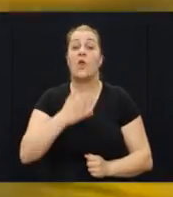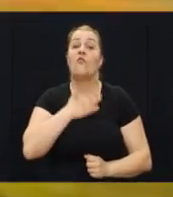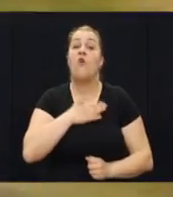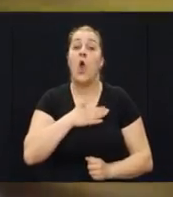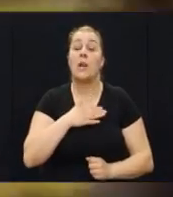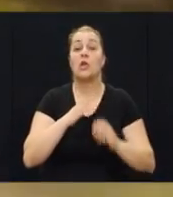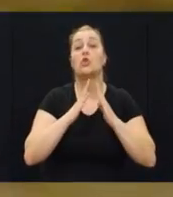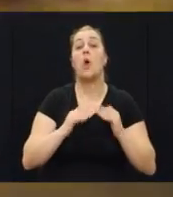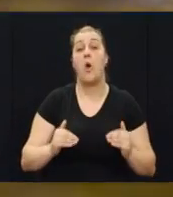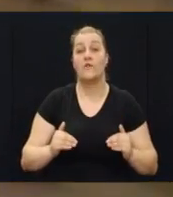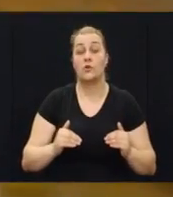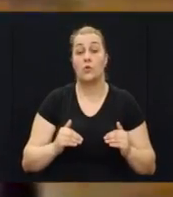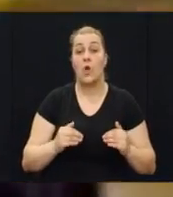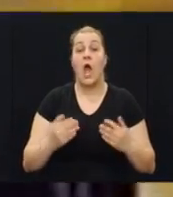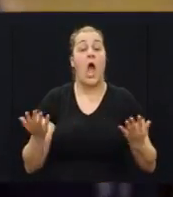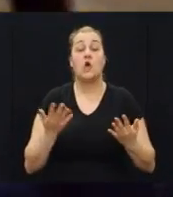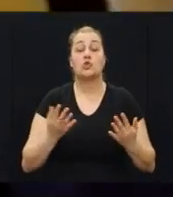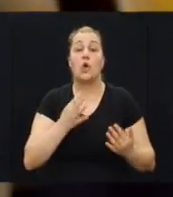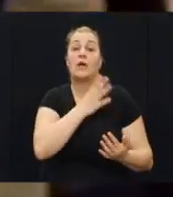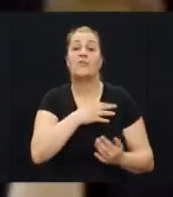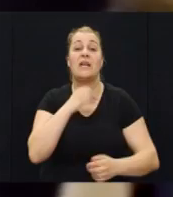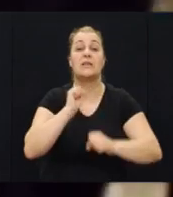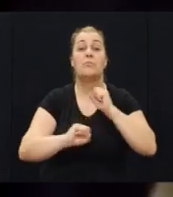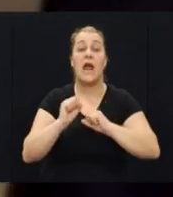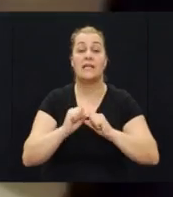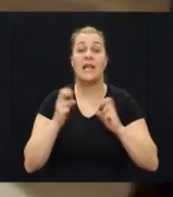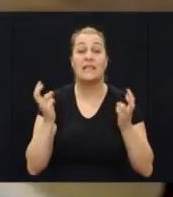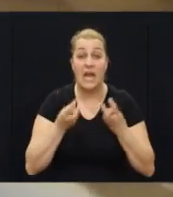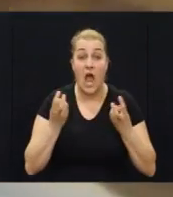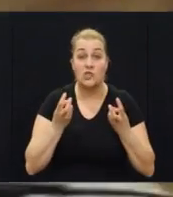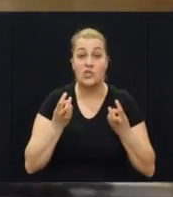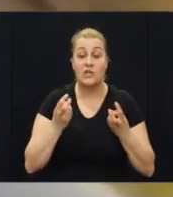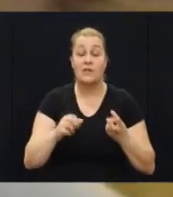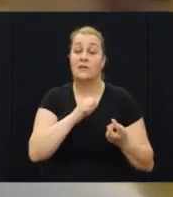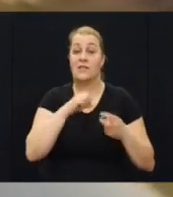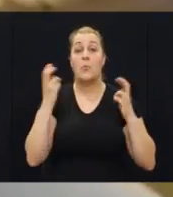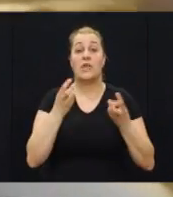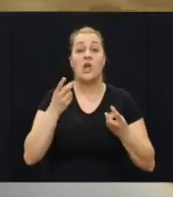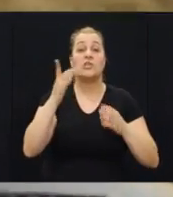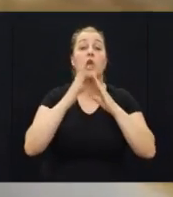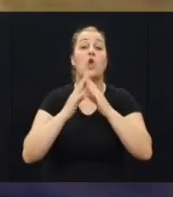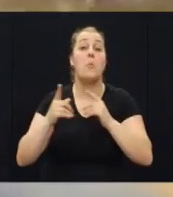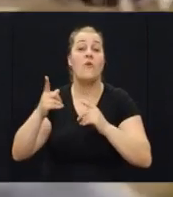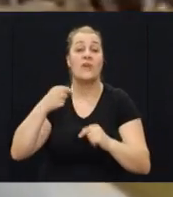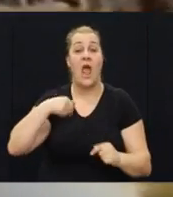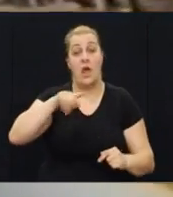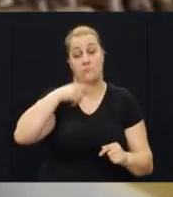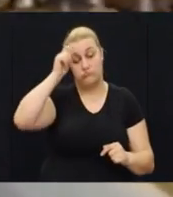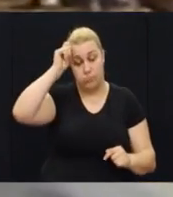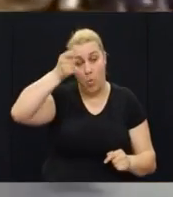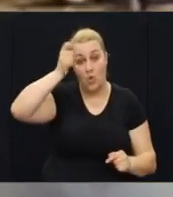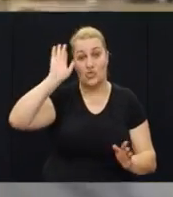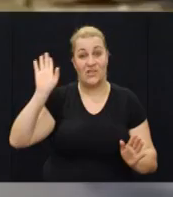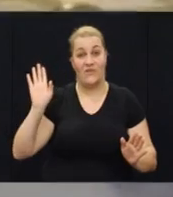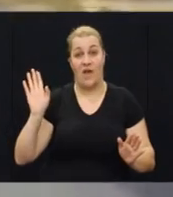voli domovinu a šta hrvatski branitelj traži traži da ga domovina poštiva da jednostavno